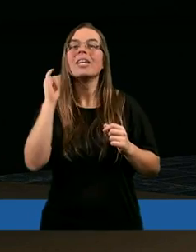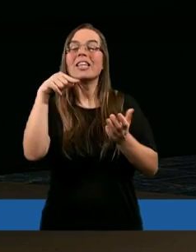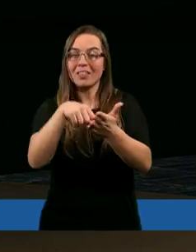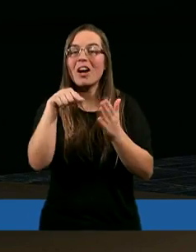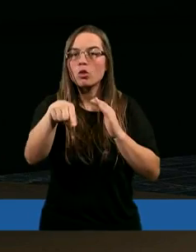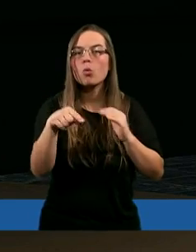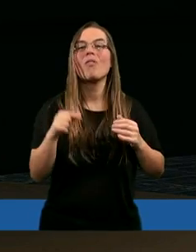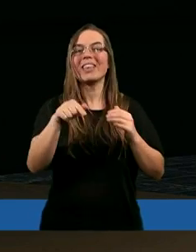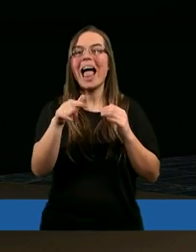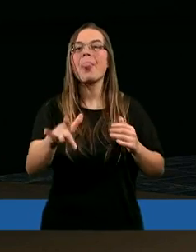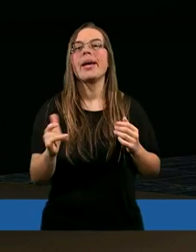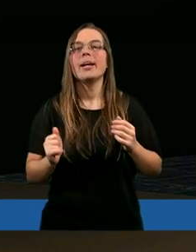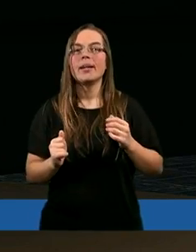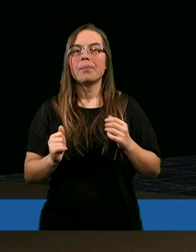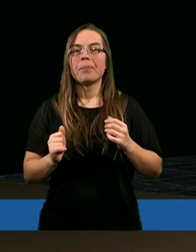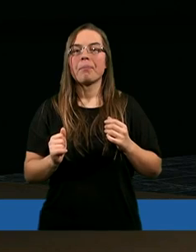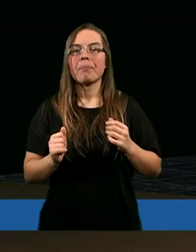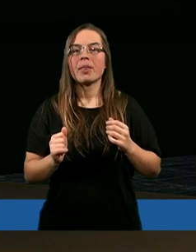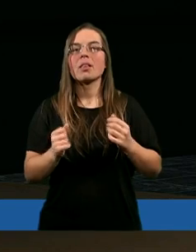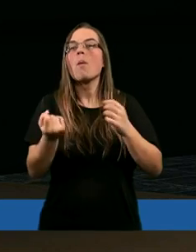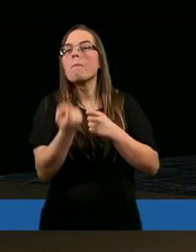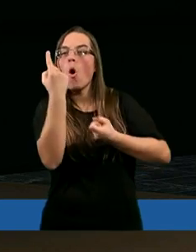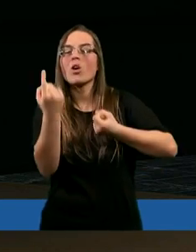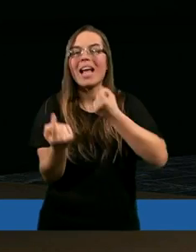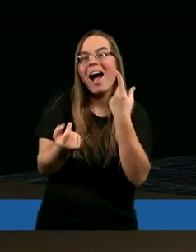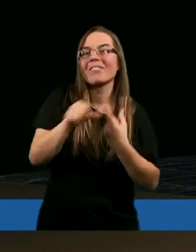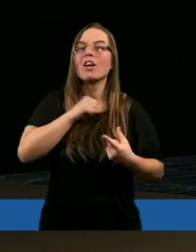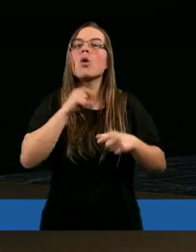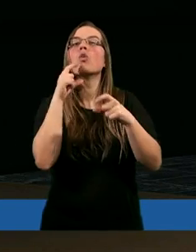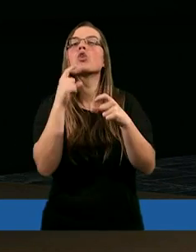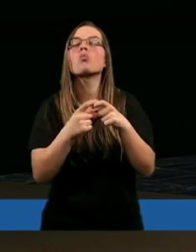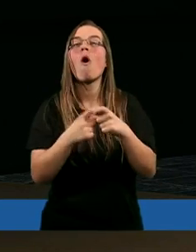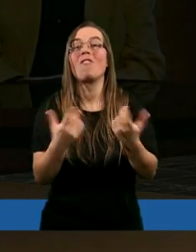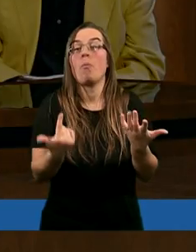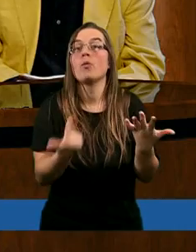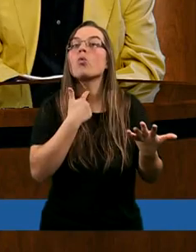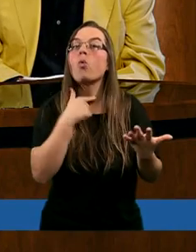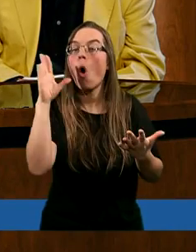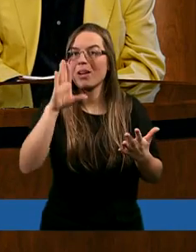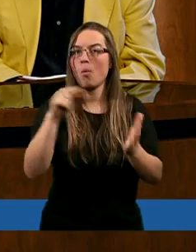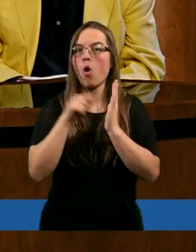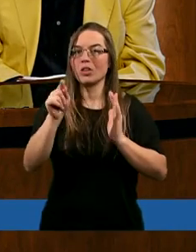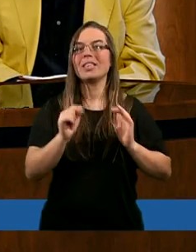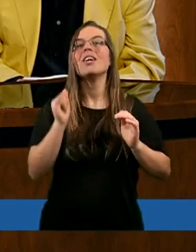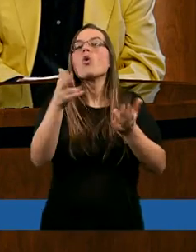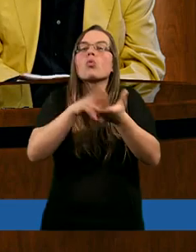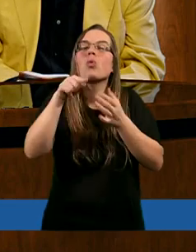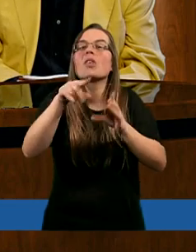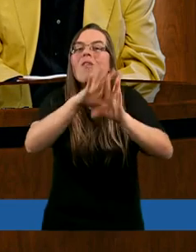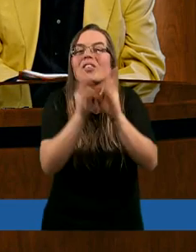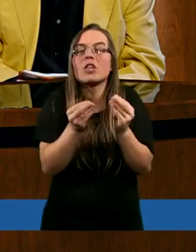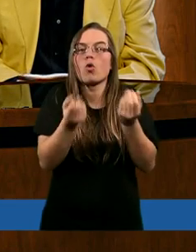tu wtedy pojawia się słowo. Głos Boży, który to wszystko